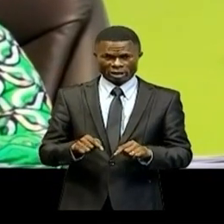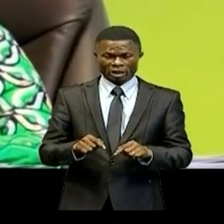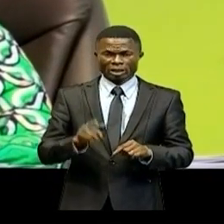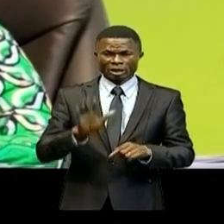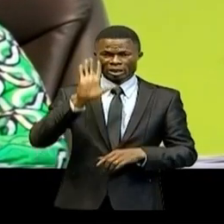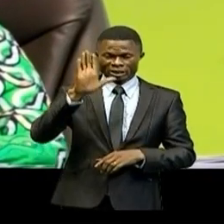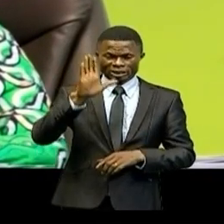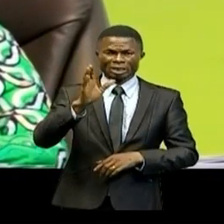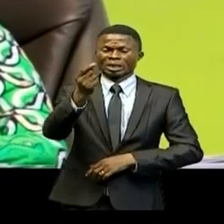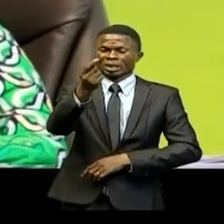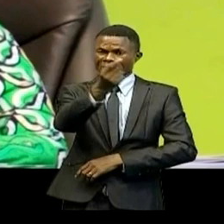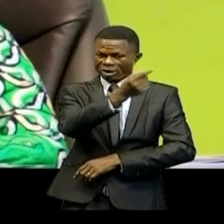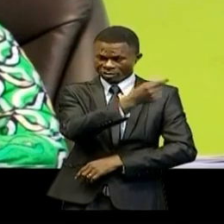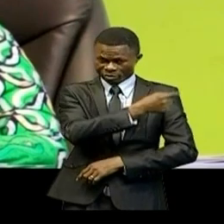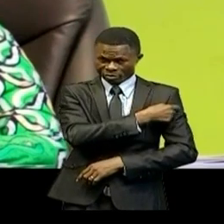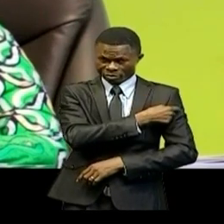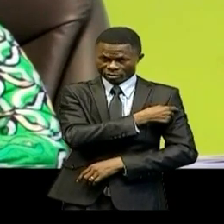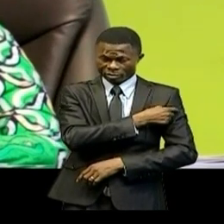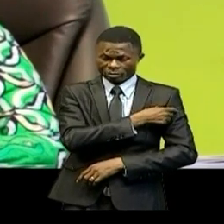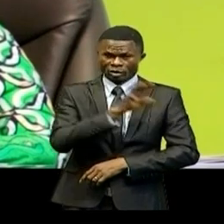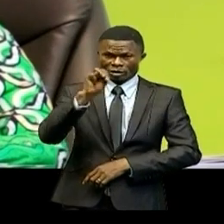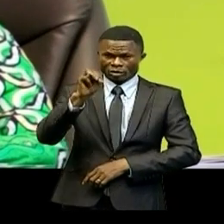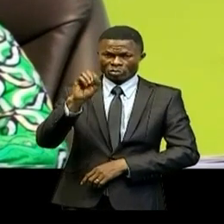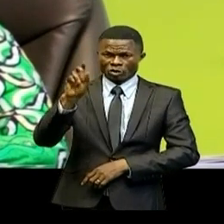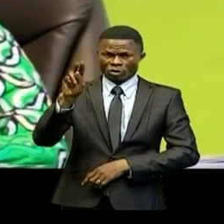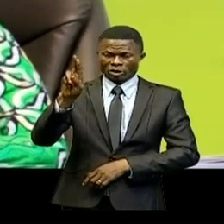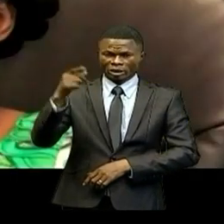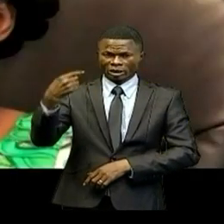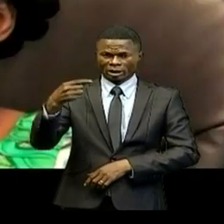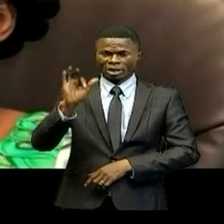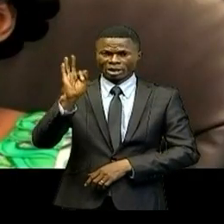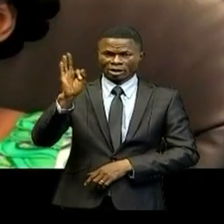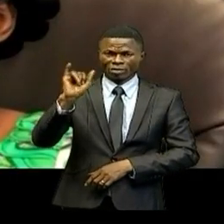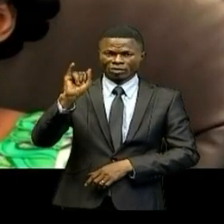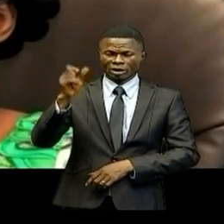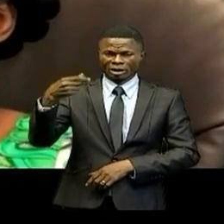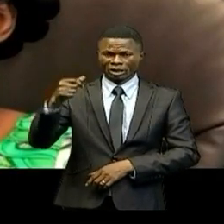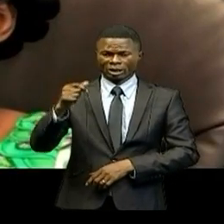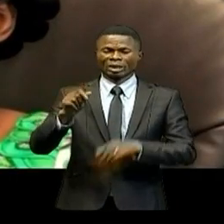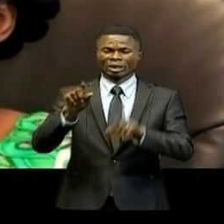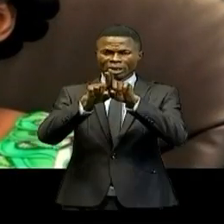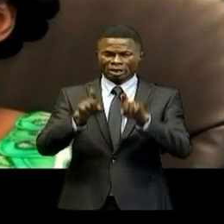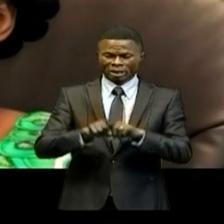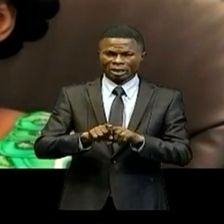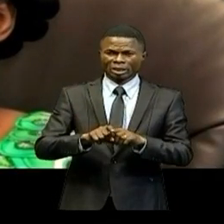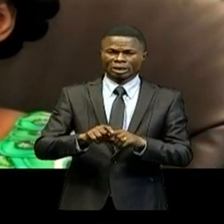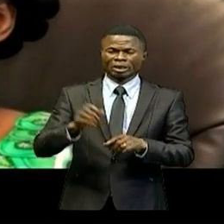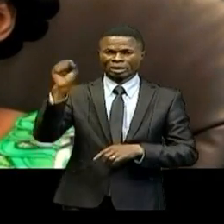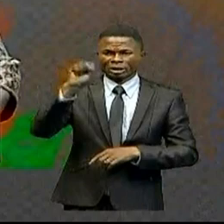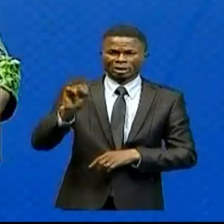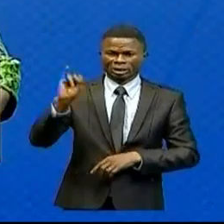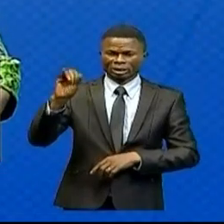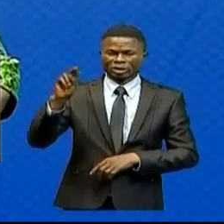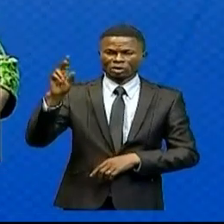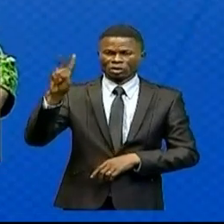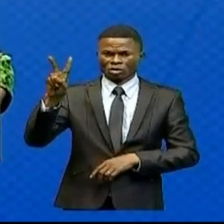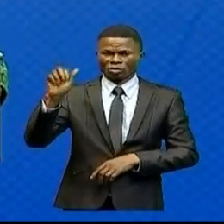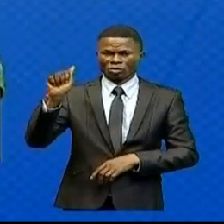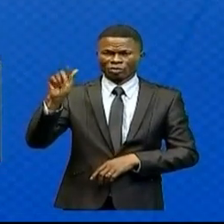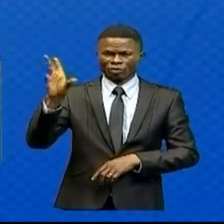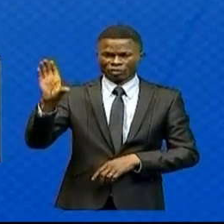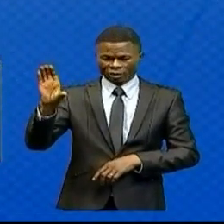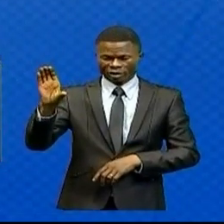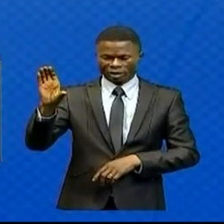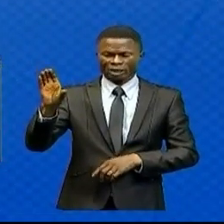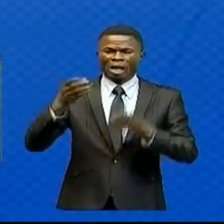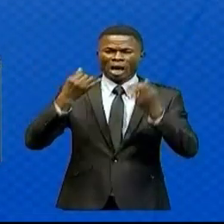de vaccins dont Moderna, Pfizer, AstraZeneca, Sinovac. Il